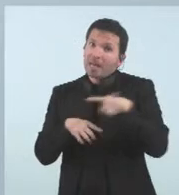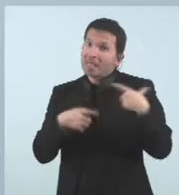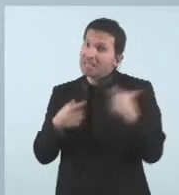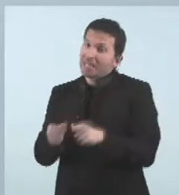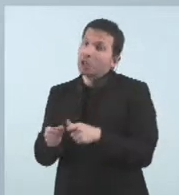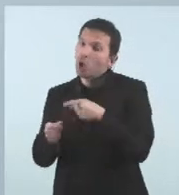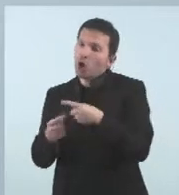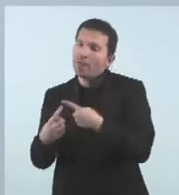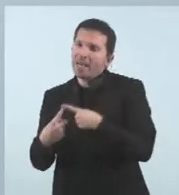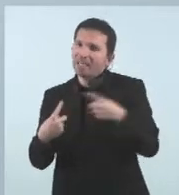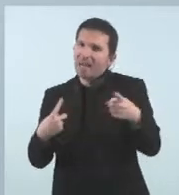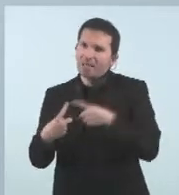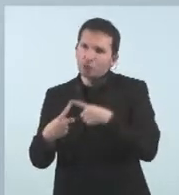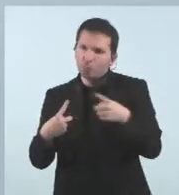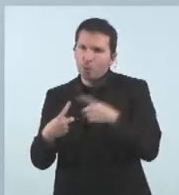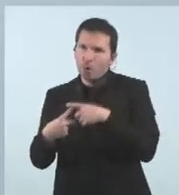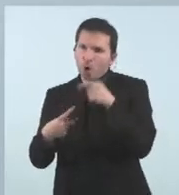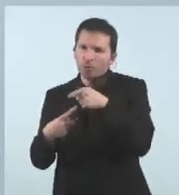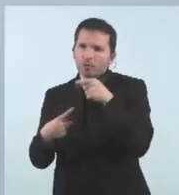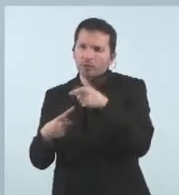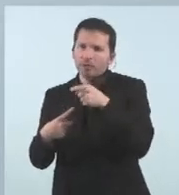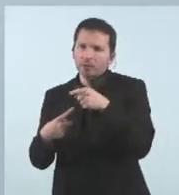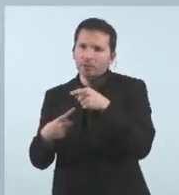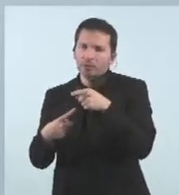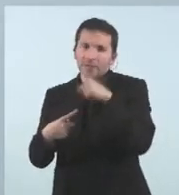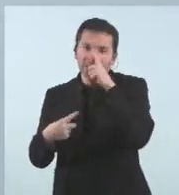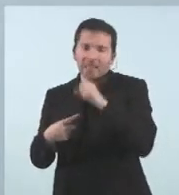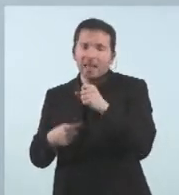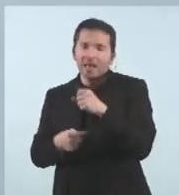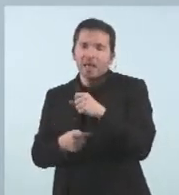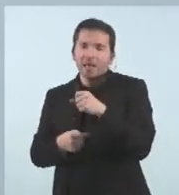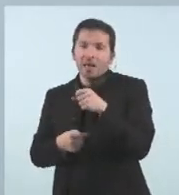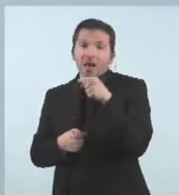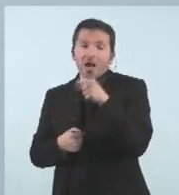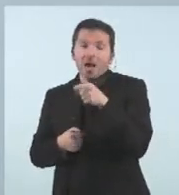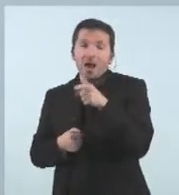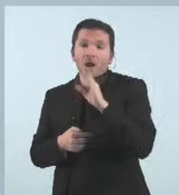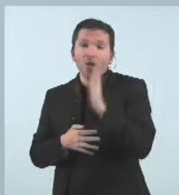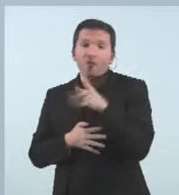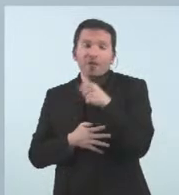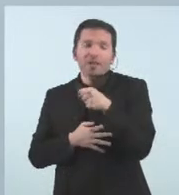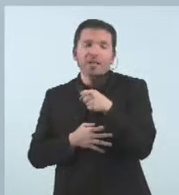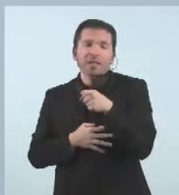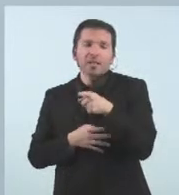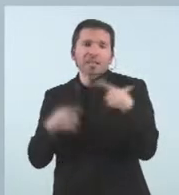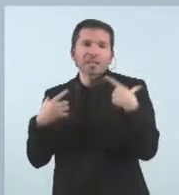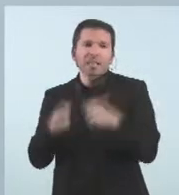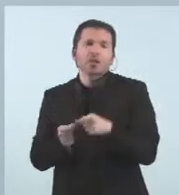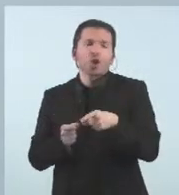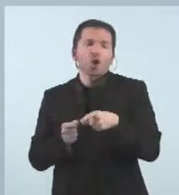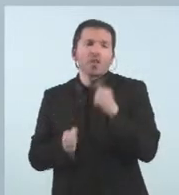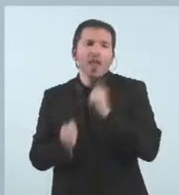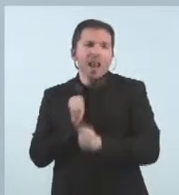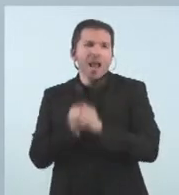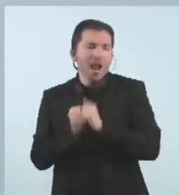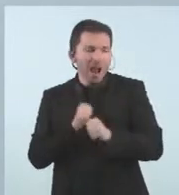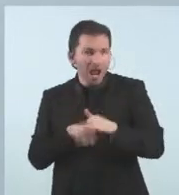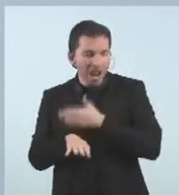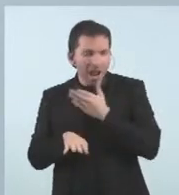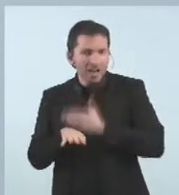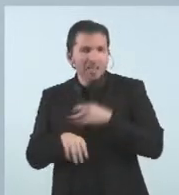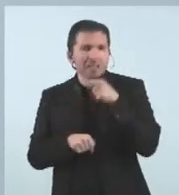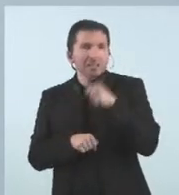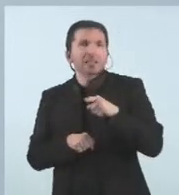transport que ha patit un increment aquest any de 8,3% el sector del vestit i el calçat amb un 5,6% i el sector de la